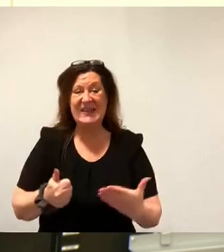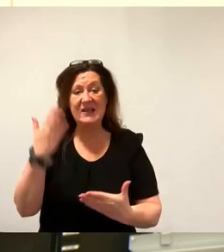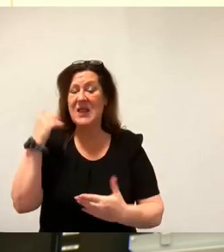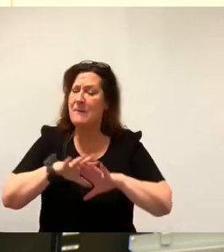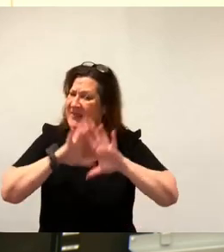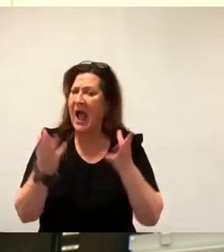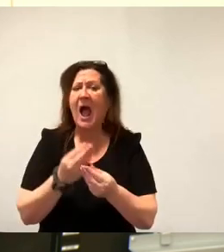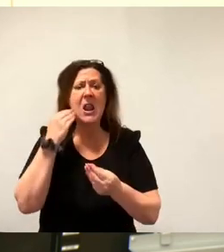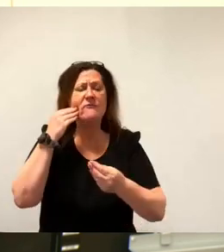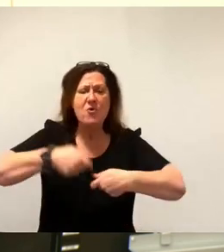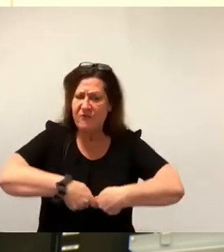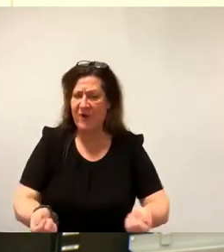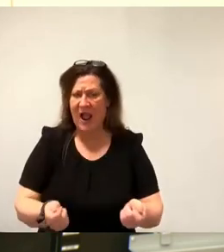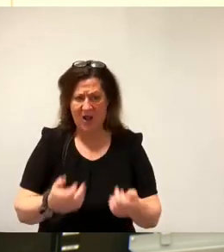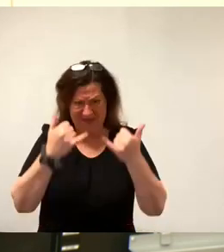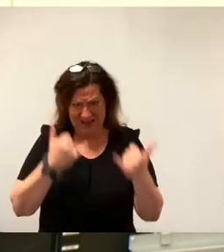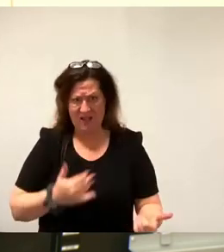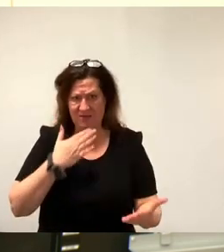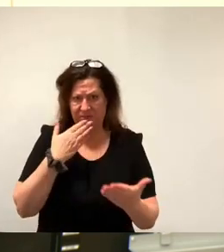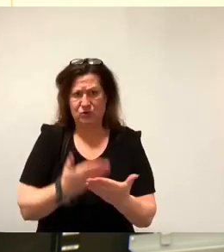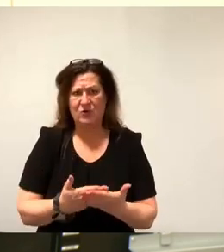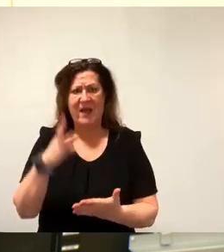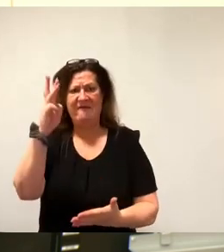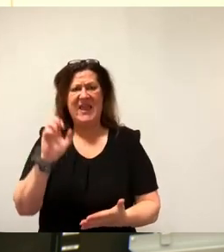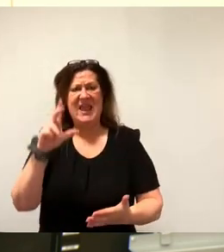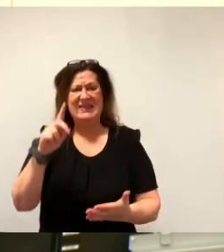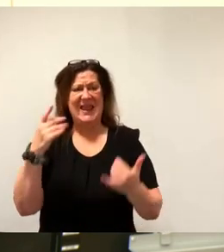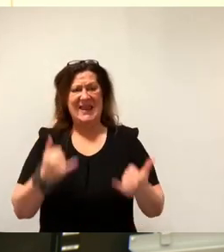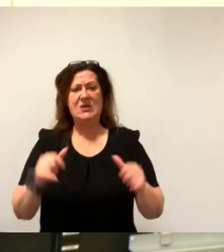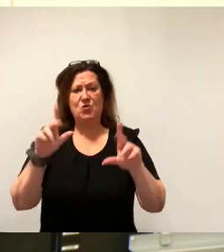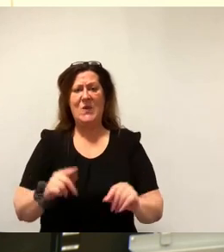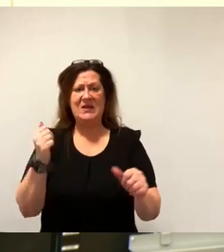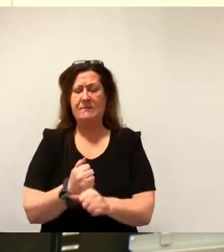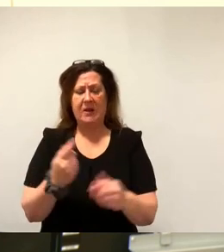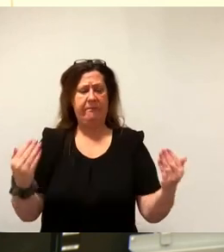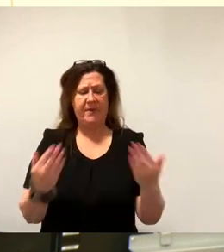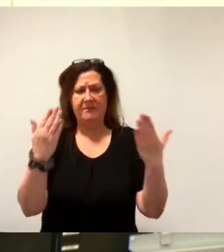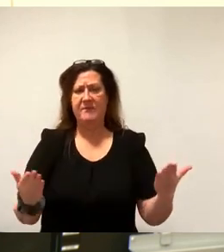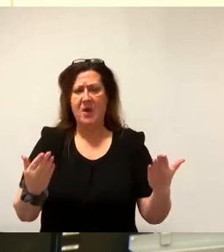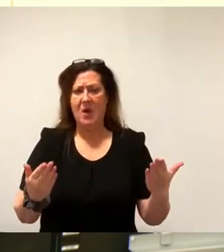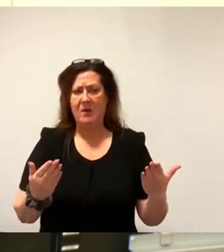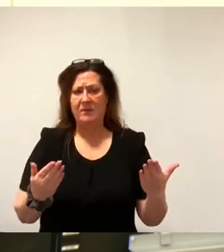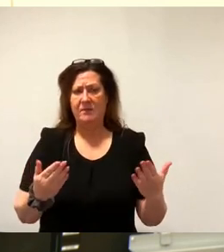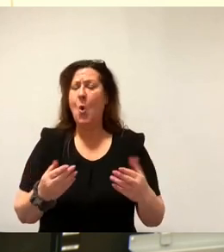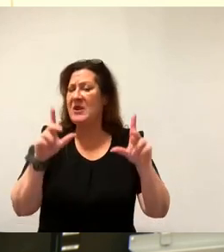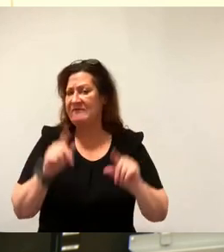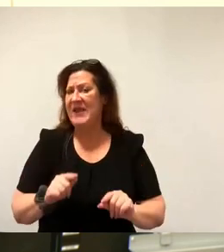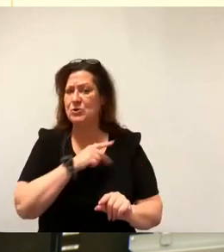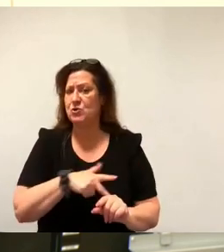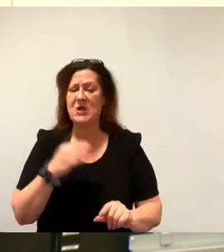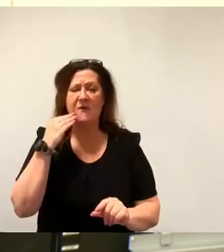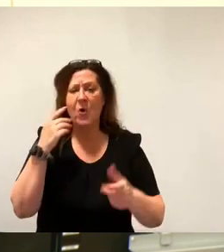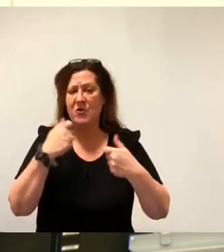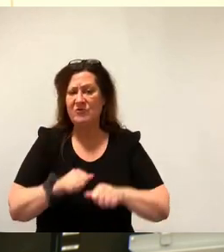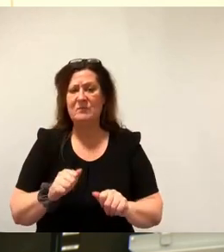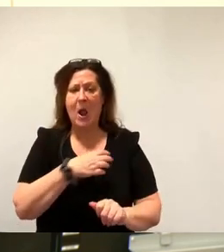beschweren, dass die WED gerade zu wenig baut oder es zu wenig bezahlbaren Wohnraum in dieser Stadt gibt. Ganz kurz noch zu den